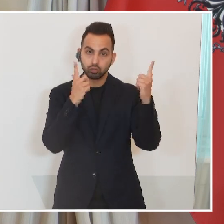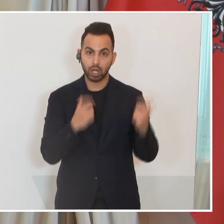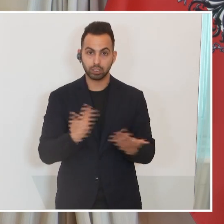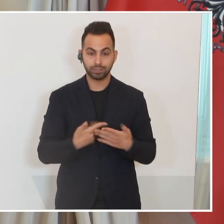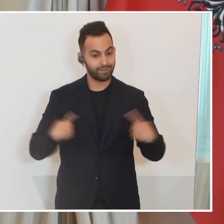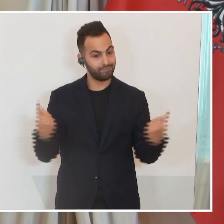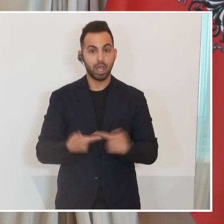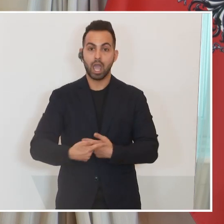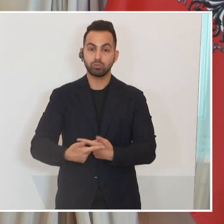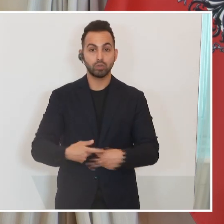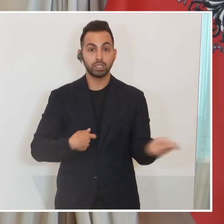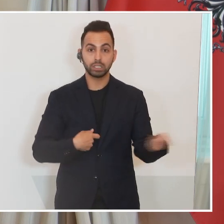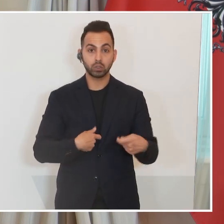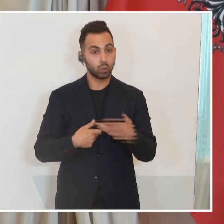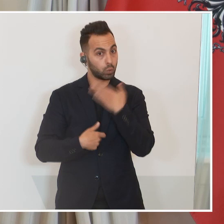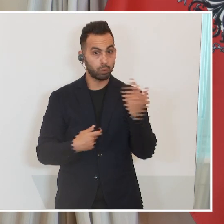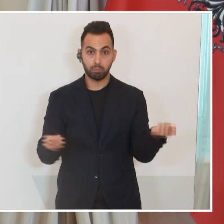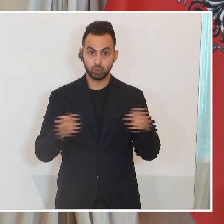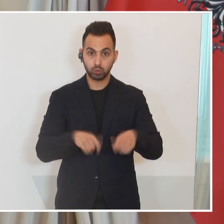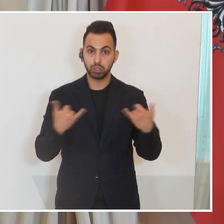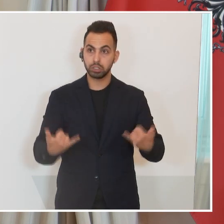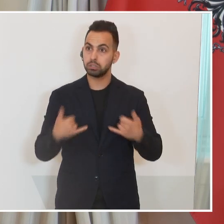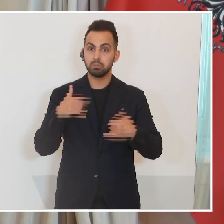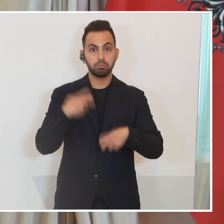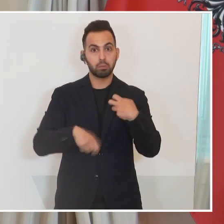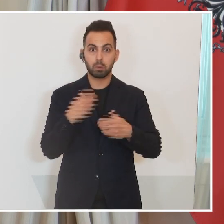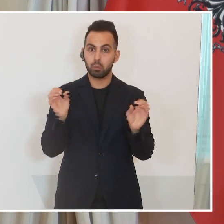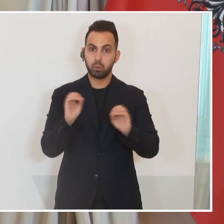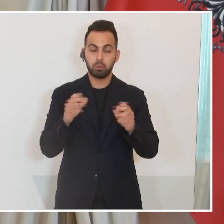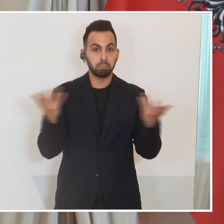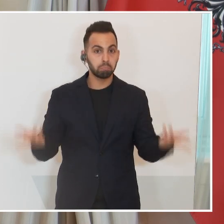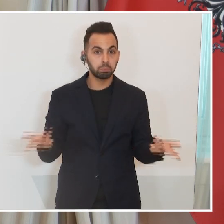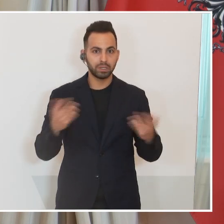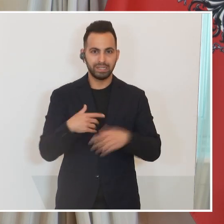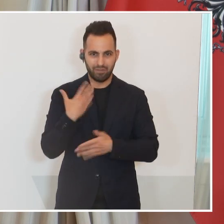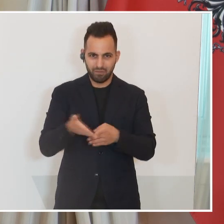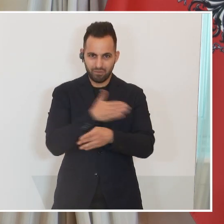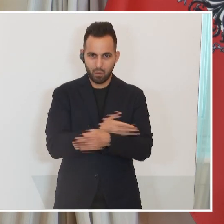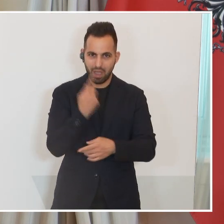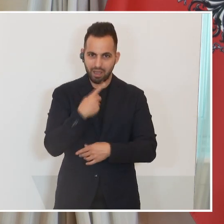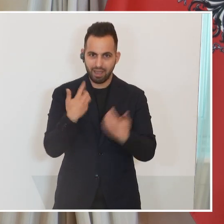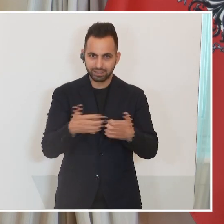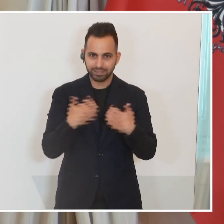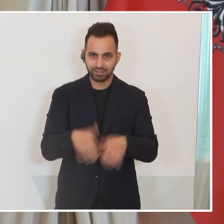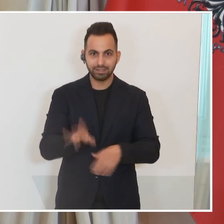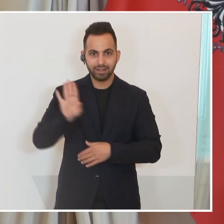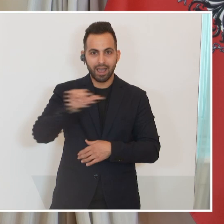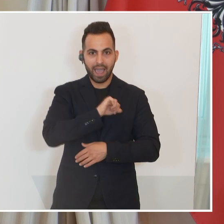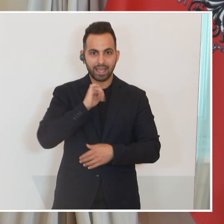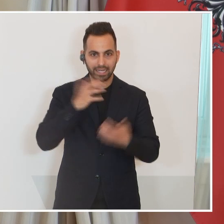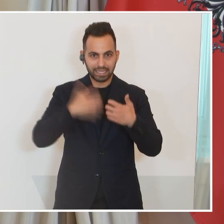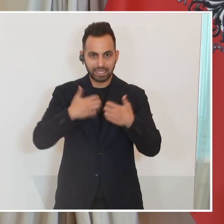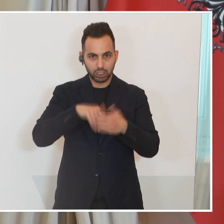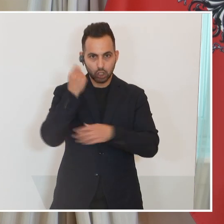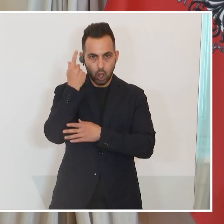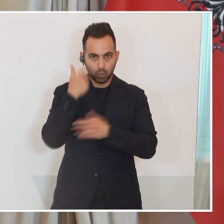nicht explodieren. Wenn ihr nicht die Sanktionen beschlossen hättet, dann wäre jetzt das ganze Thema kein Thema. Das ist das, wovon ich vorher gesprochen habe, eigene Kriegslogik.